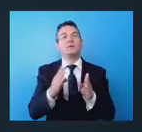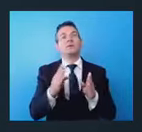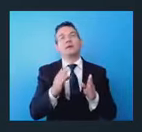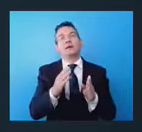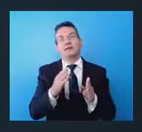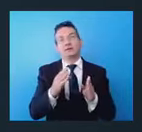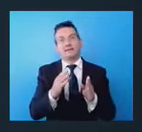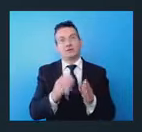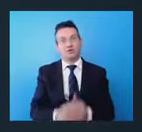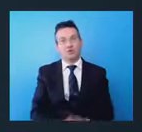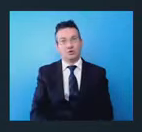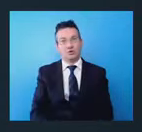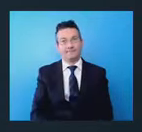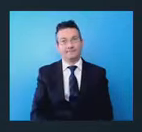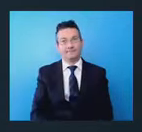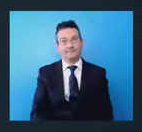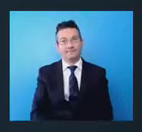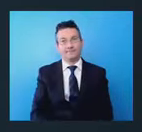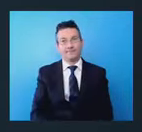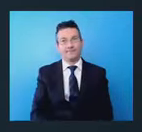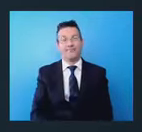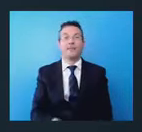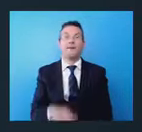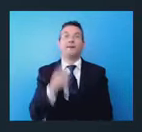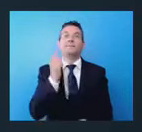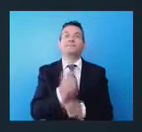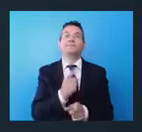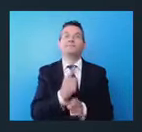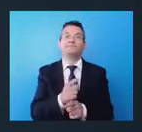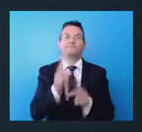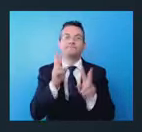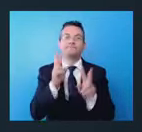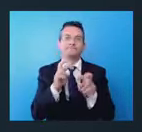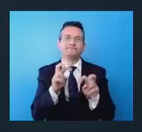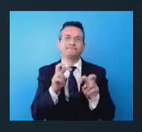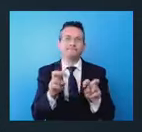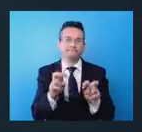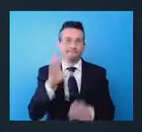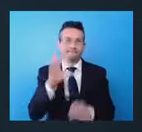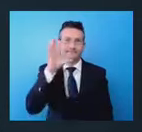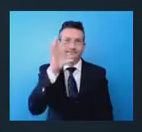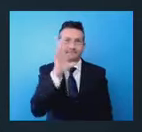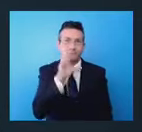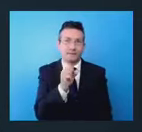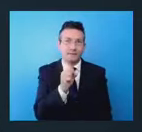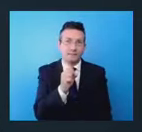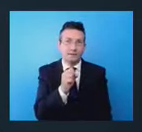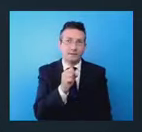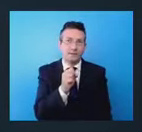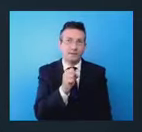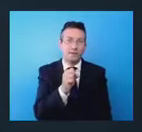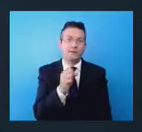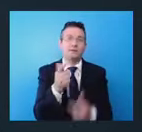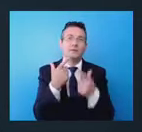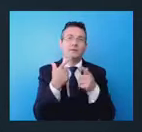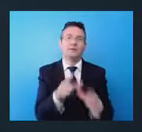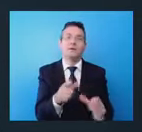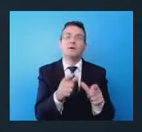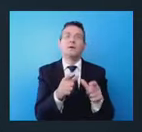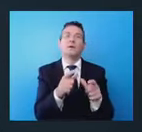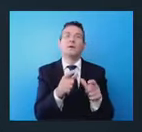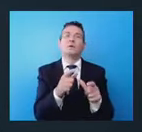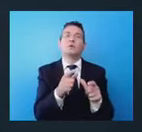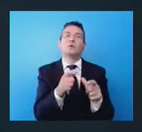dobbiamo esaminare per comprendere appieno in che modo il comparto del super yacht rappresenta un